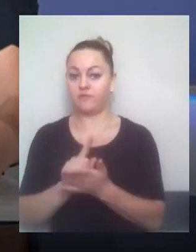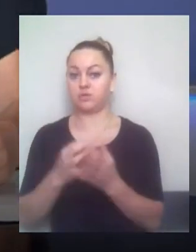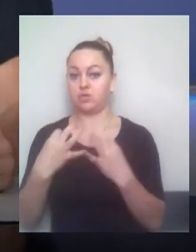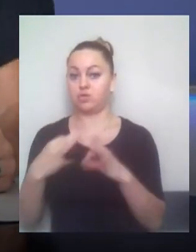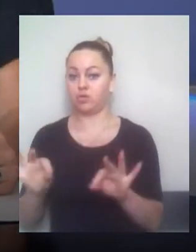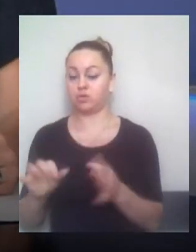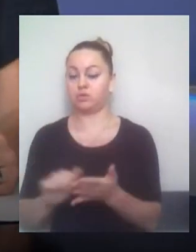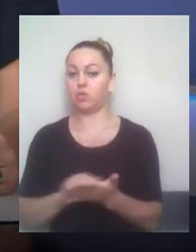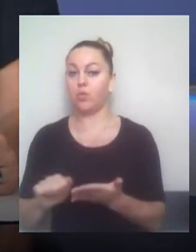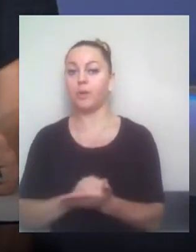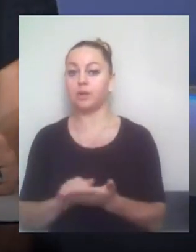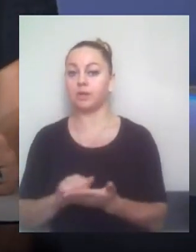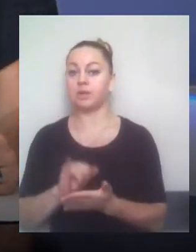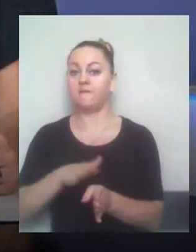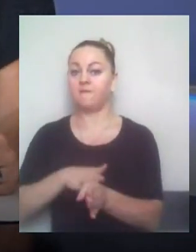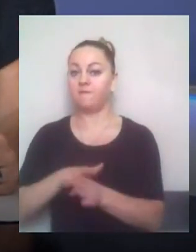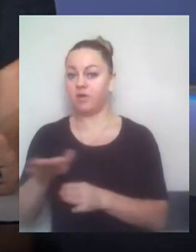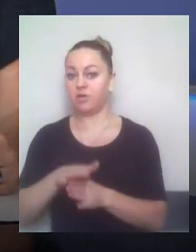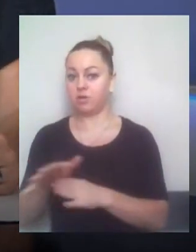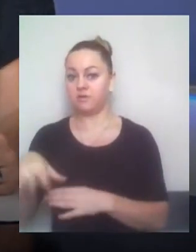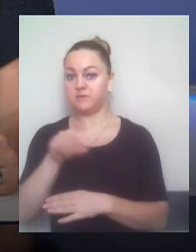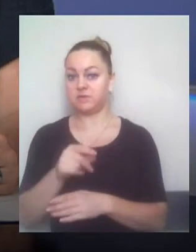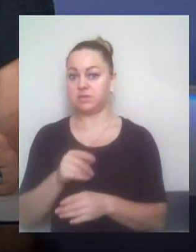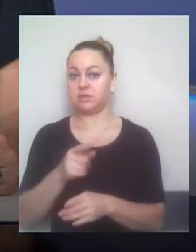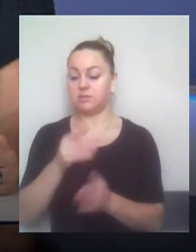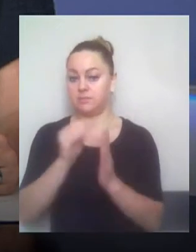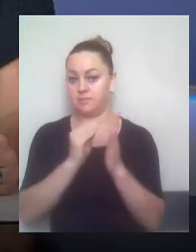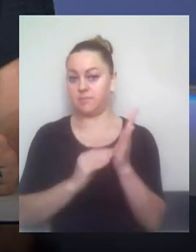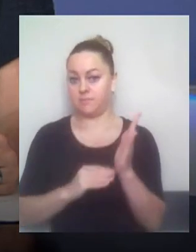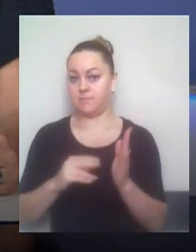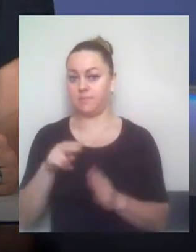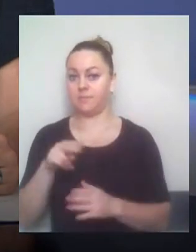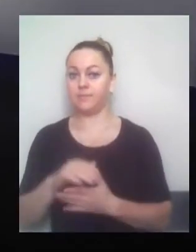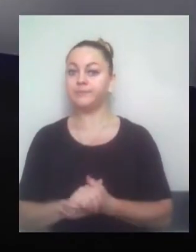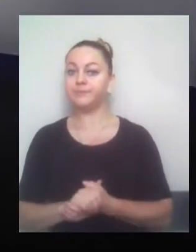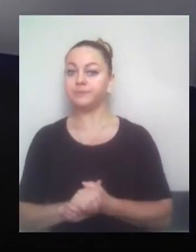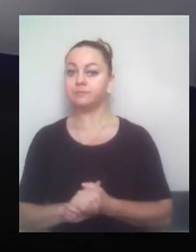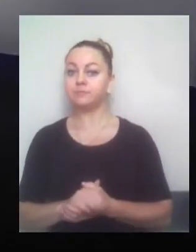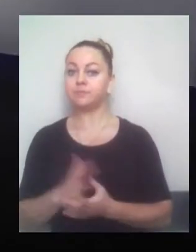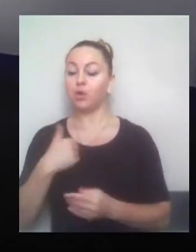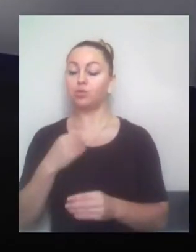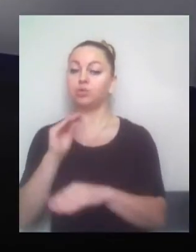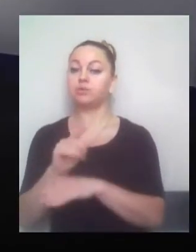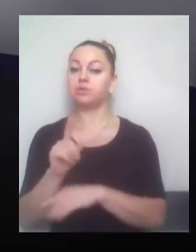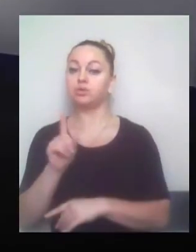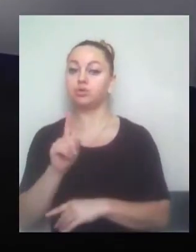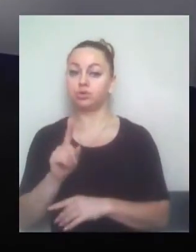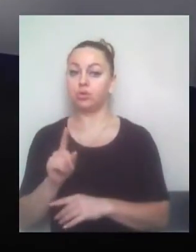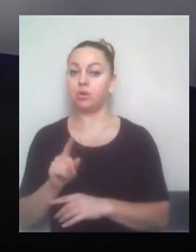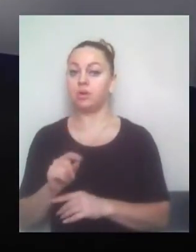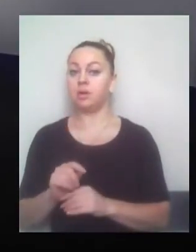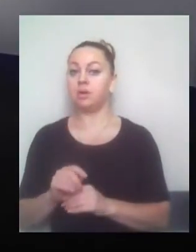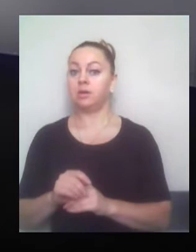виконання, звичайно, цих приписів. І також хотіла додати, стосовно практичного моменту того, що